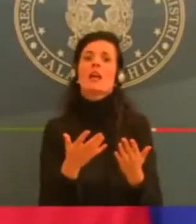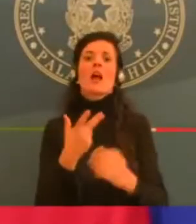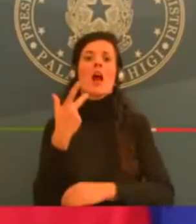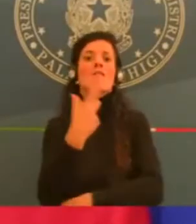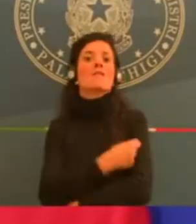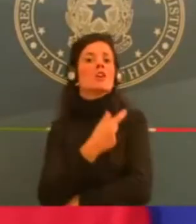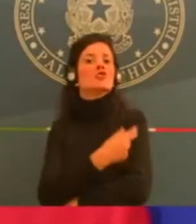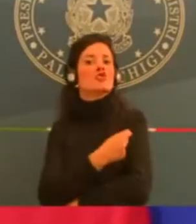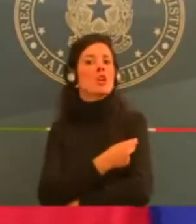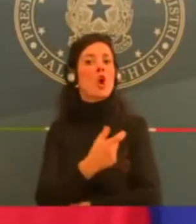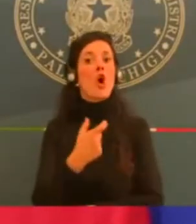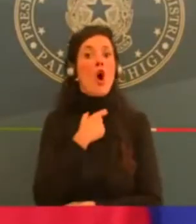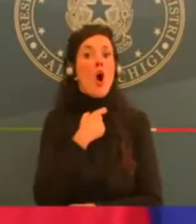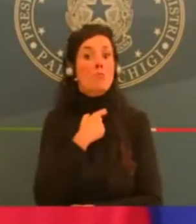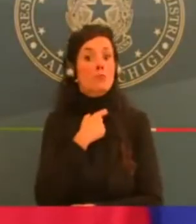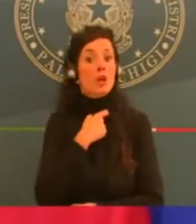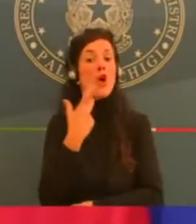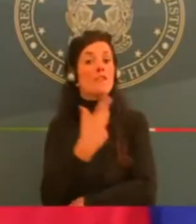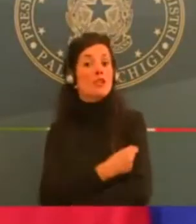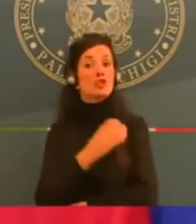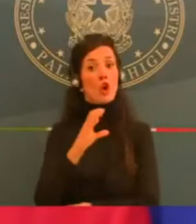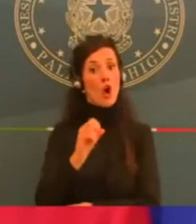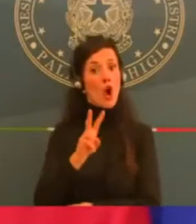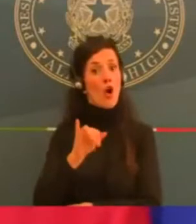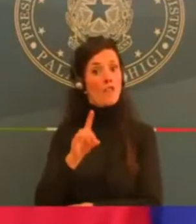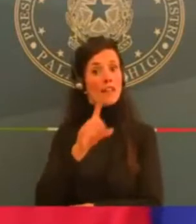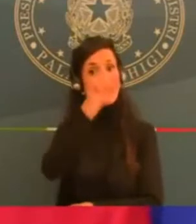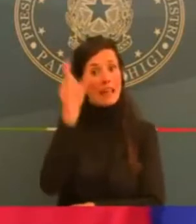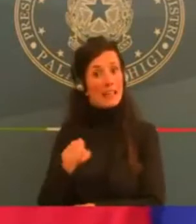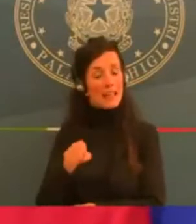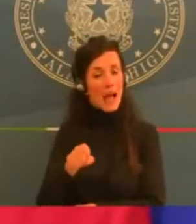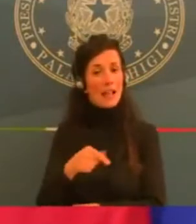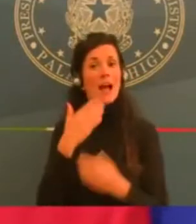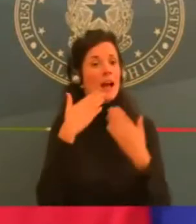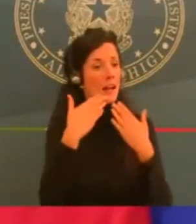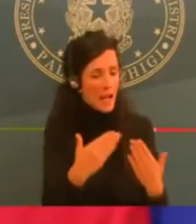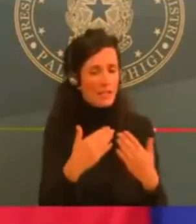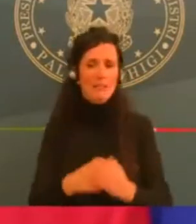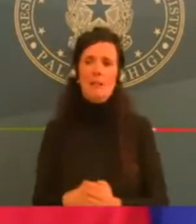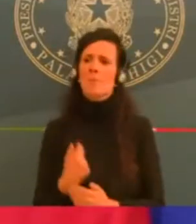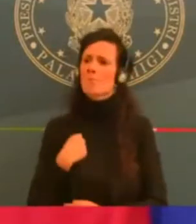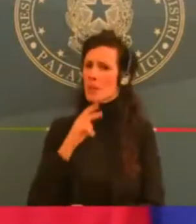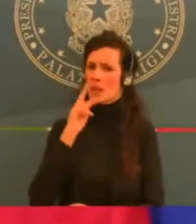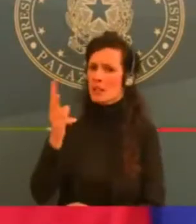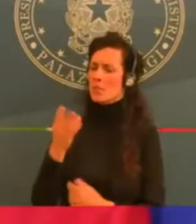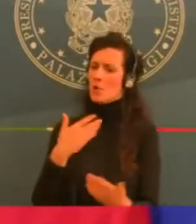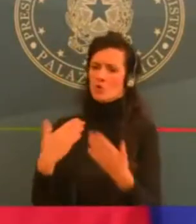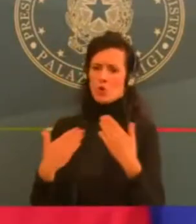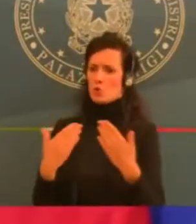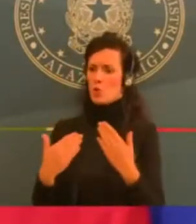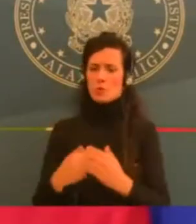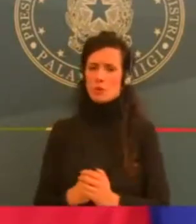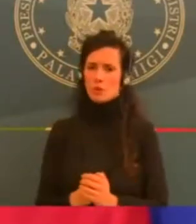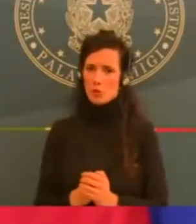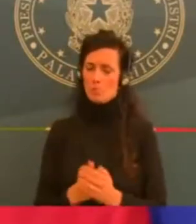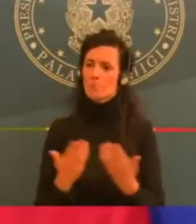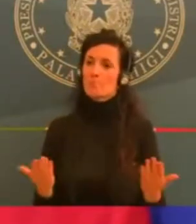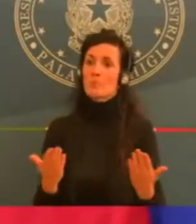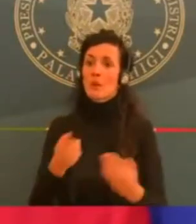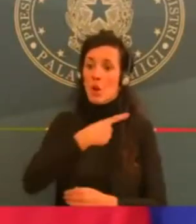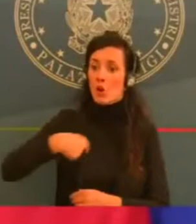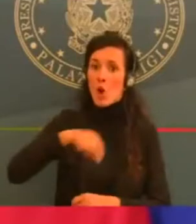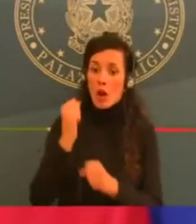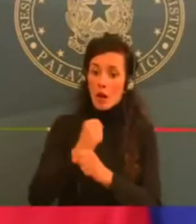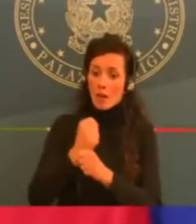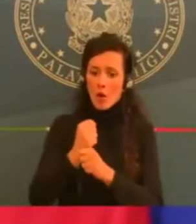non stiamo perdendo tempo perché queste misure riguardano il periodo 24 dicembre-6 gennaio. Quindi si